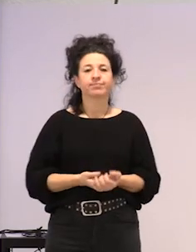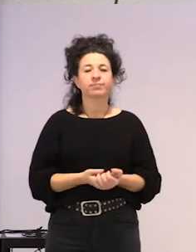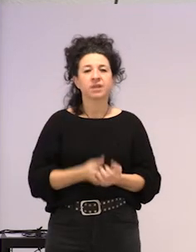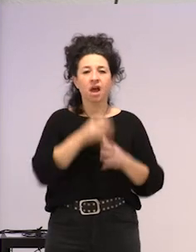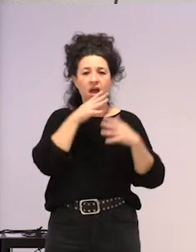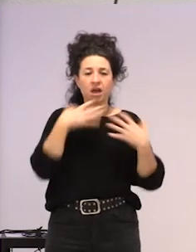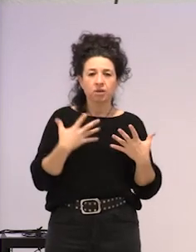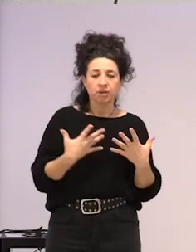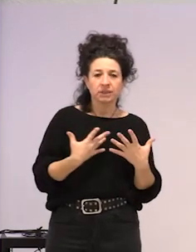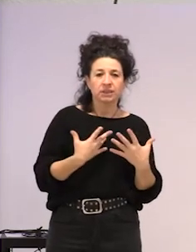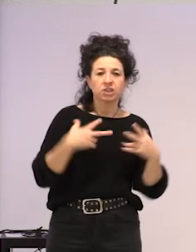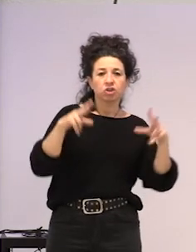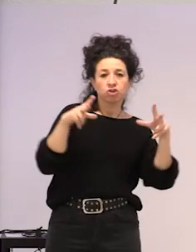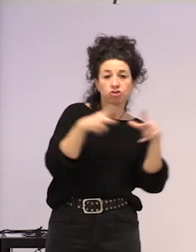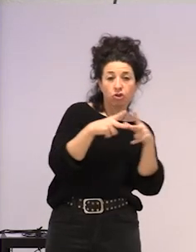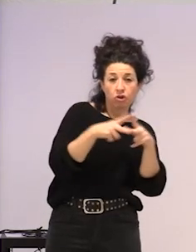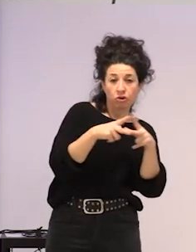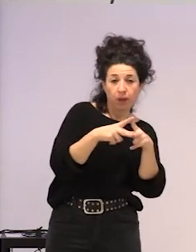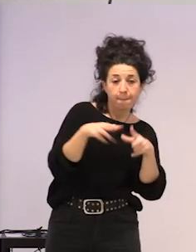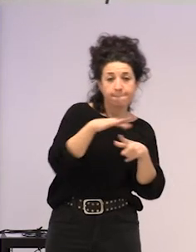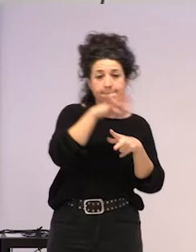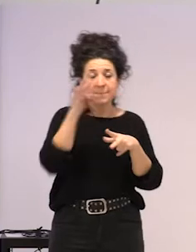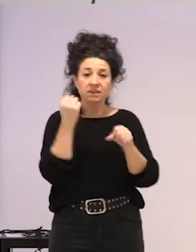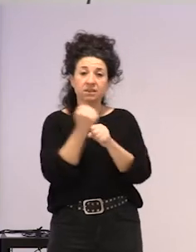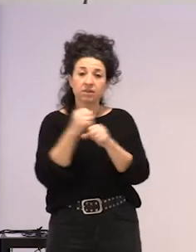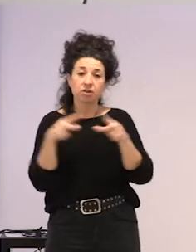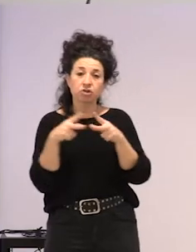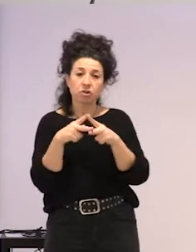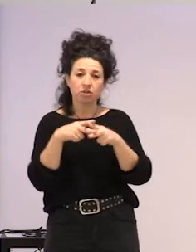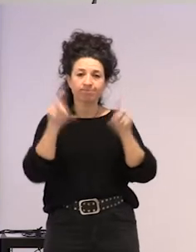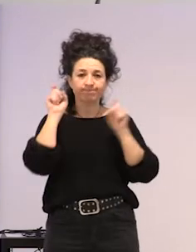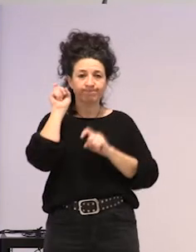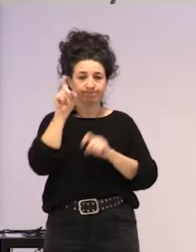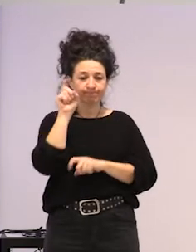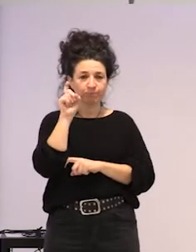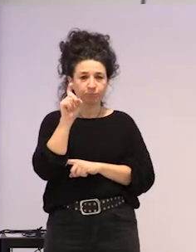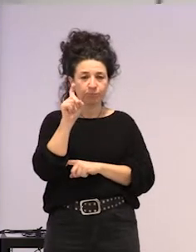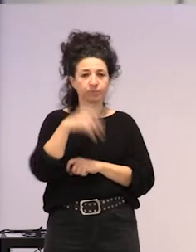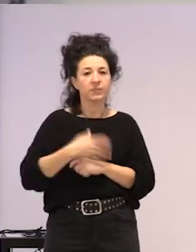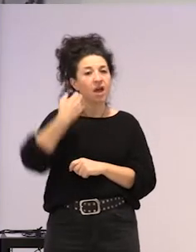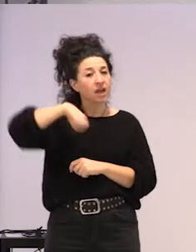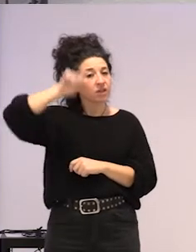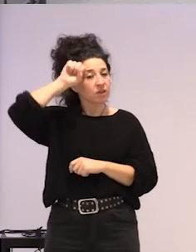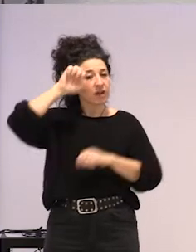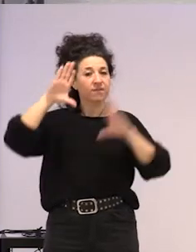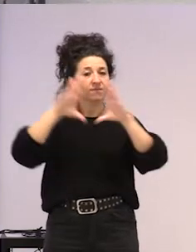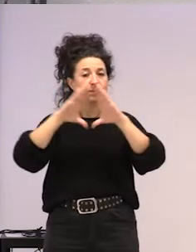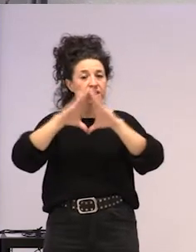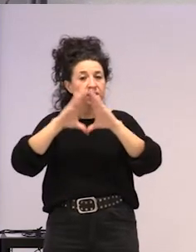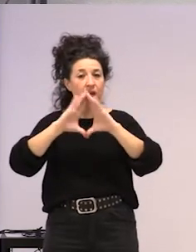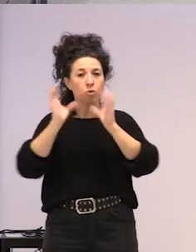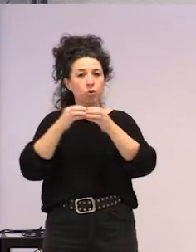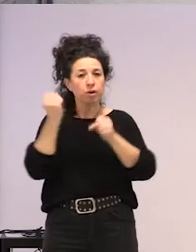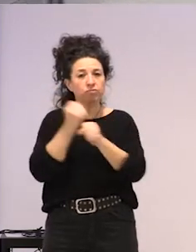eta izartela nintzako biakasea da, eta afik antropologia nintzak ikertekatatiko bidea ere.